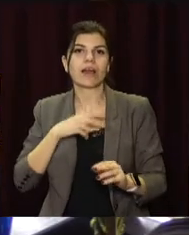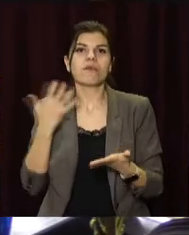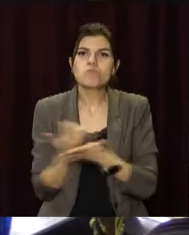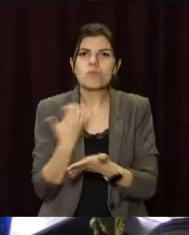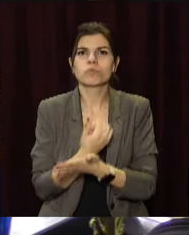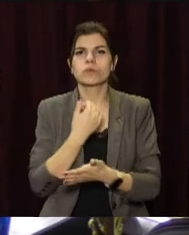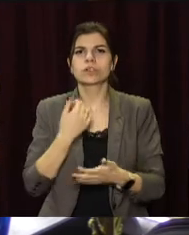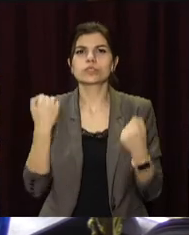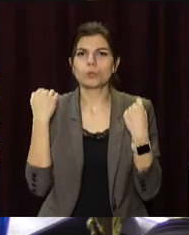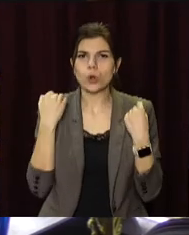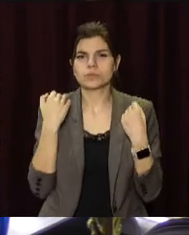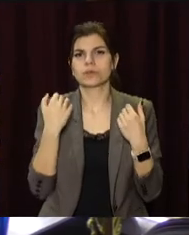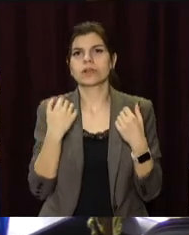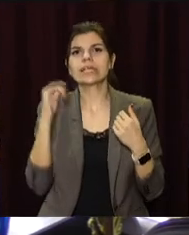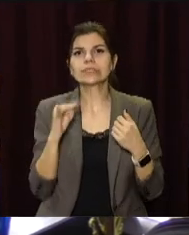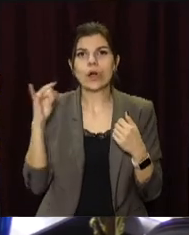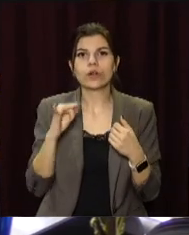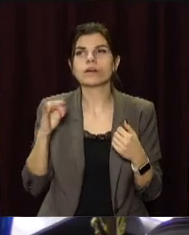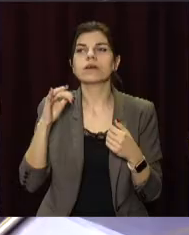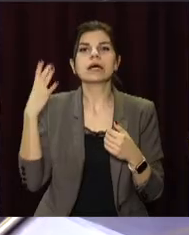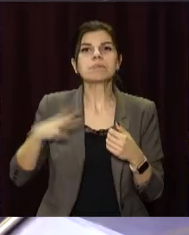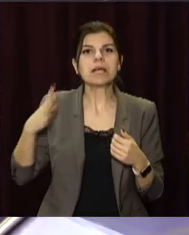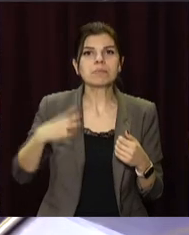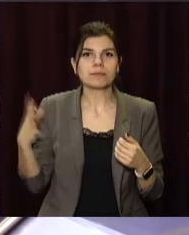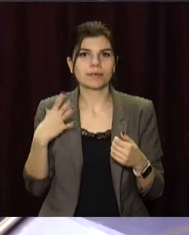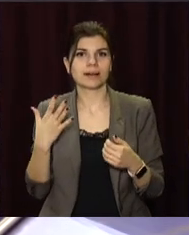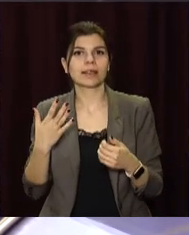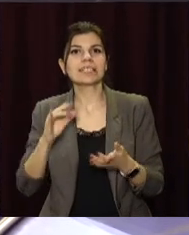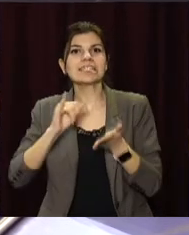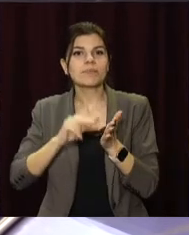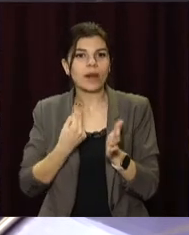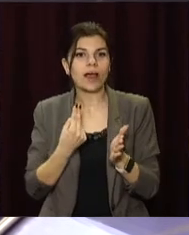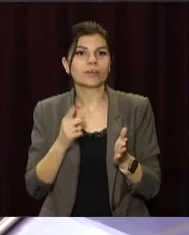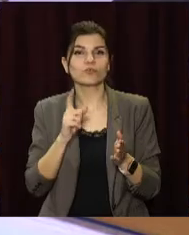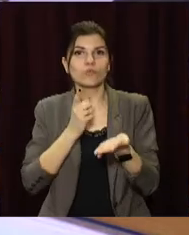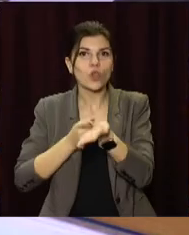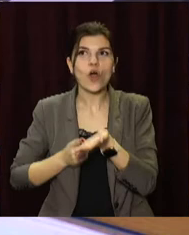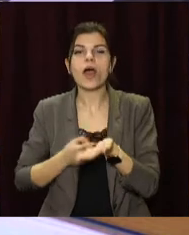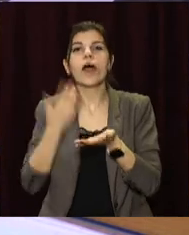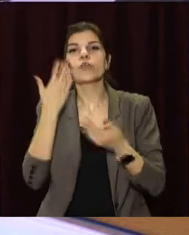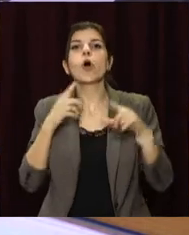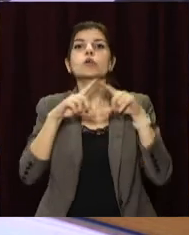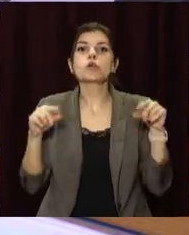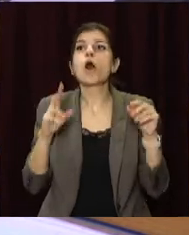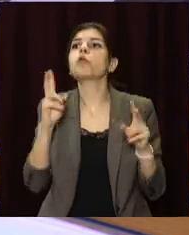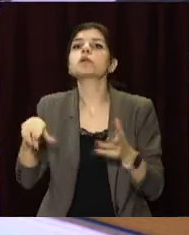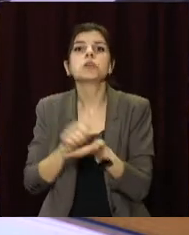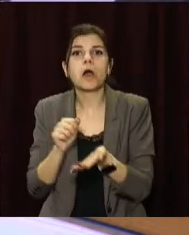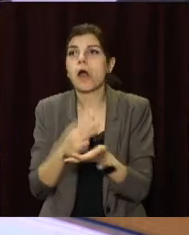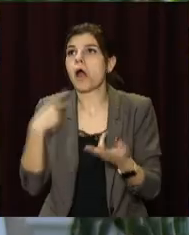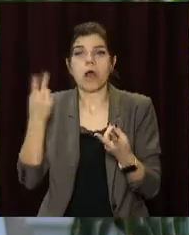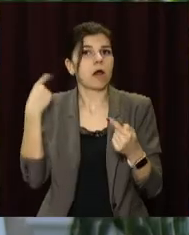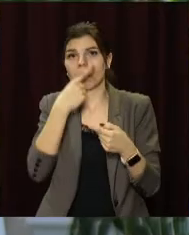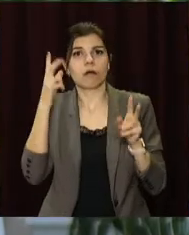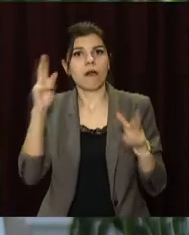наградами, завоювальними спортсменами, історичні повинні бути справки, коли школа була створена, хто тут